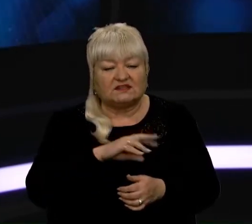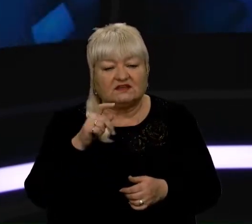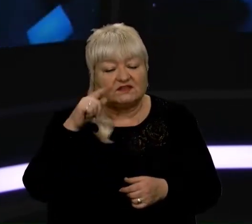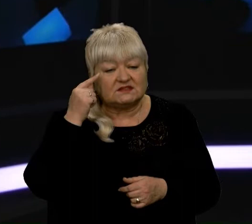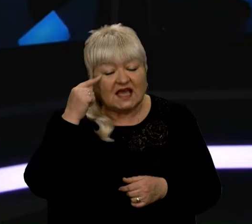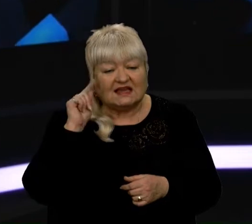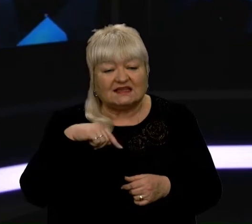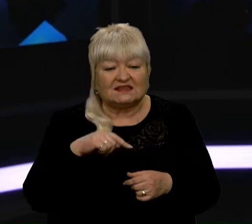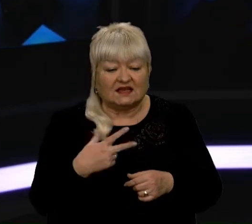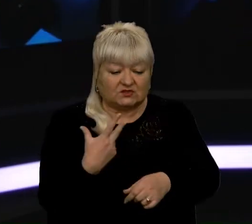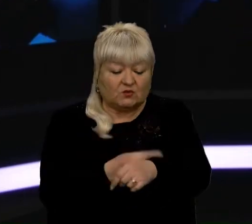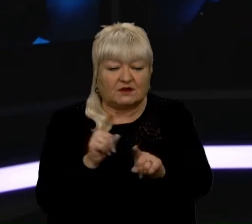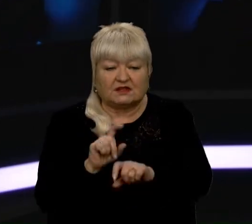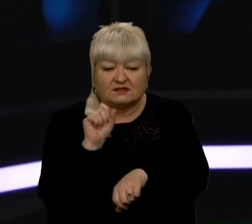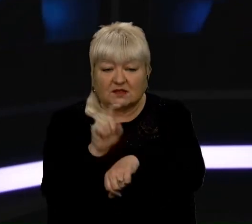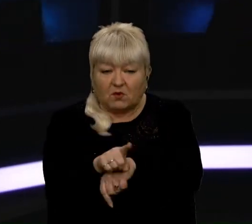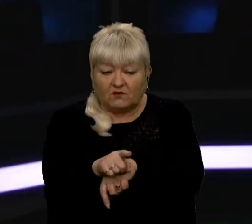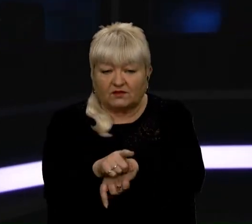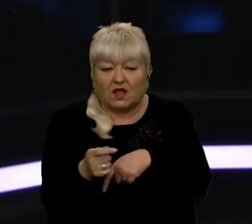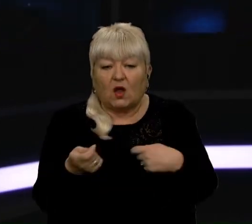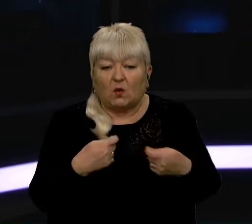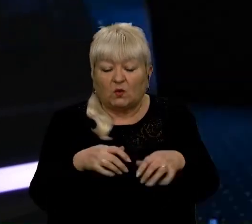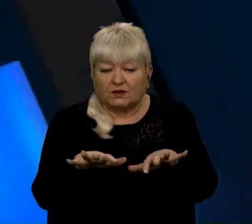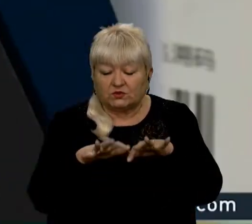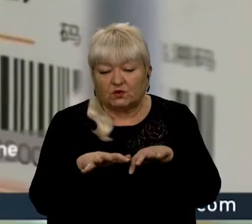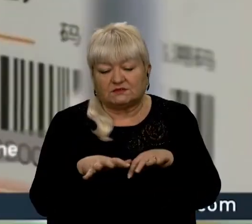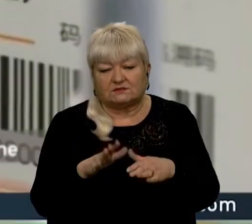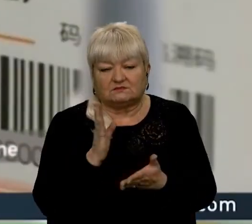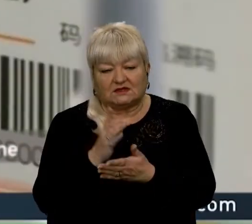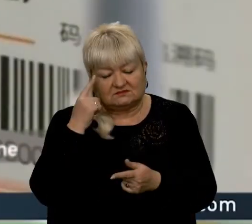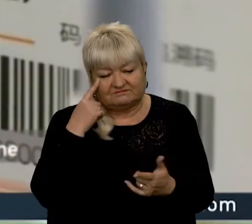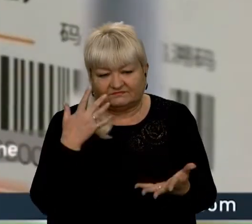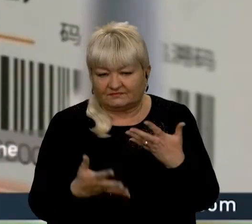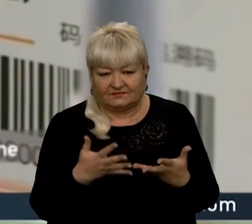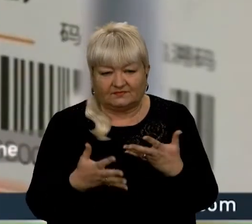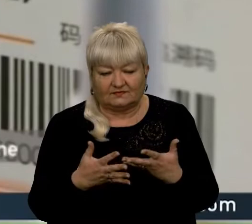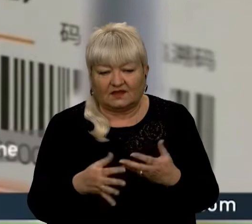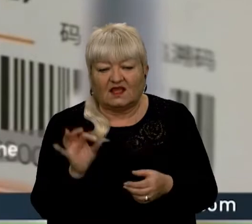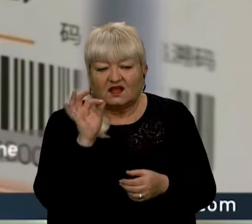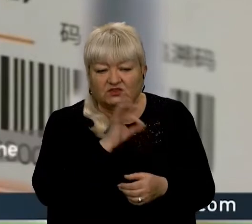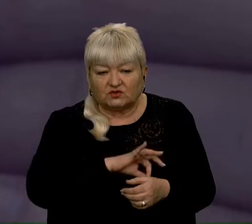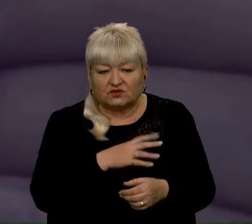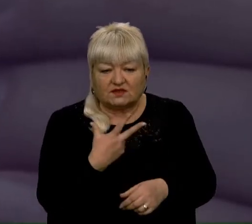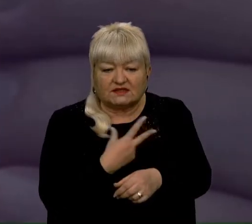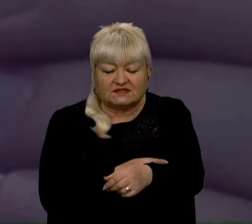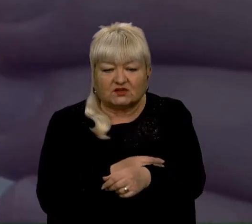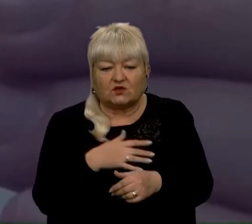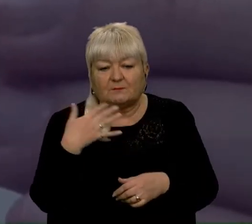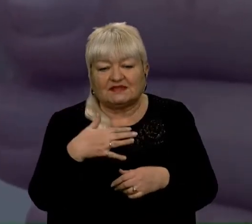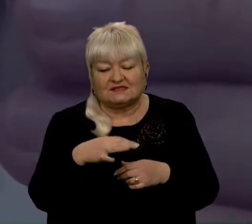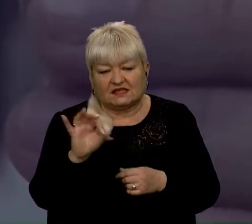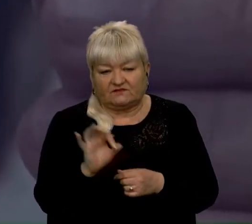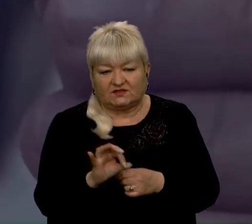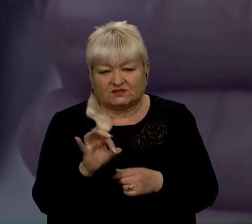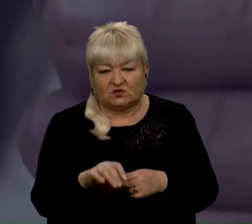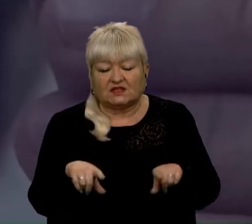препарату, який замовили урядовці, додають сумнівів. Дієвість сироватки фірми «Сіновак» – 50%.